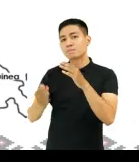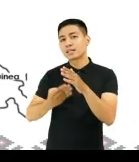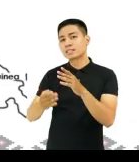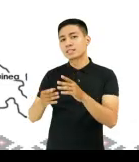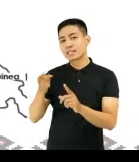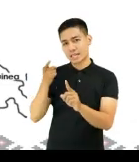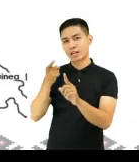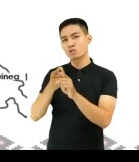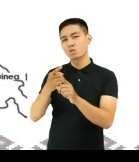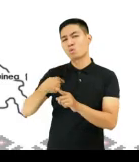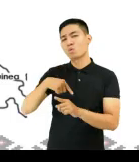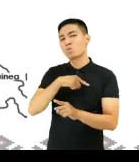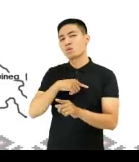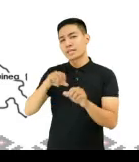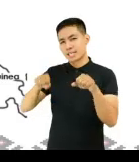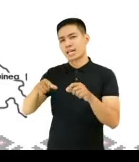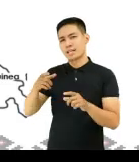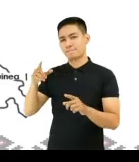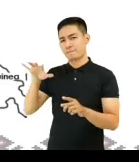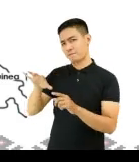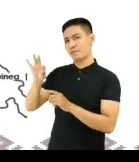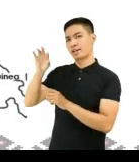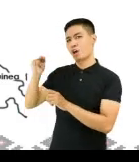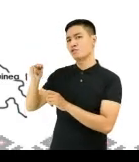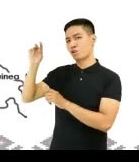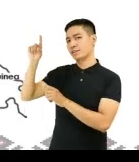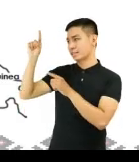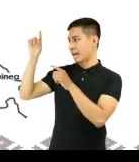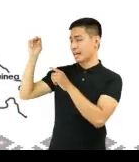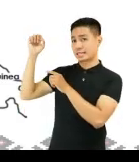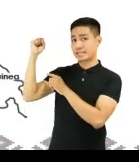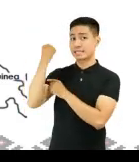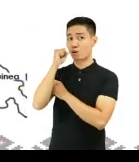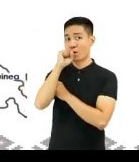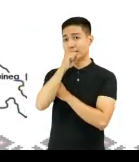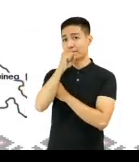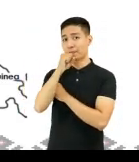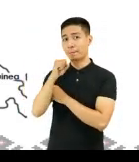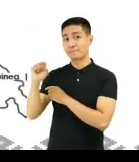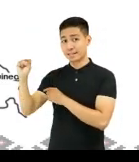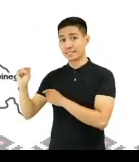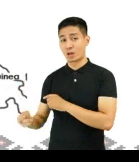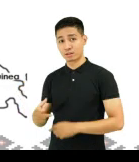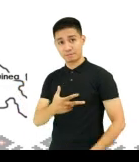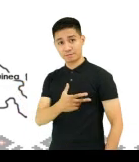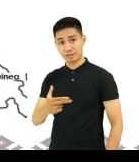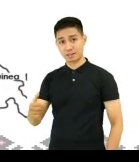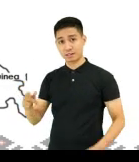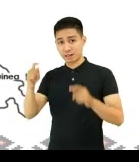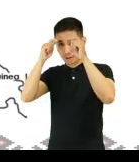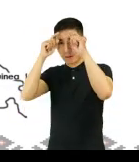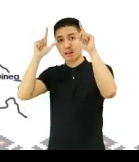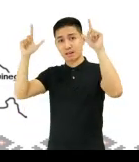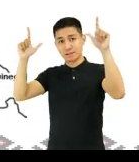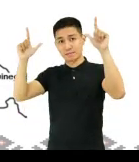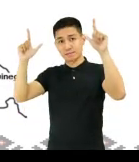pangunahing direksyon, matatagpuan natin ang bansang Taiwan sa hilaga, bansang Indonesia at East Timor sa timog,